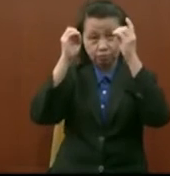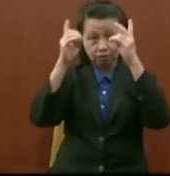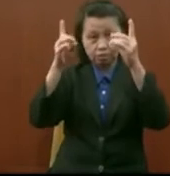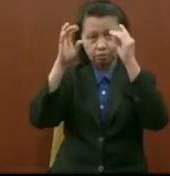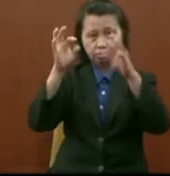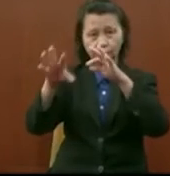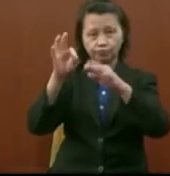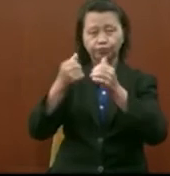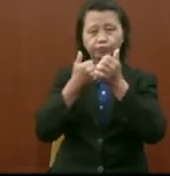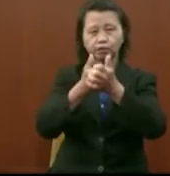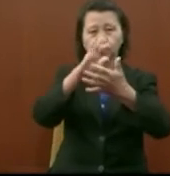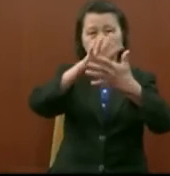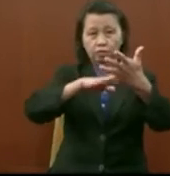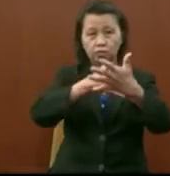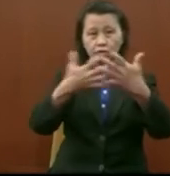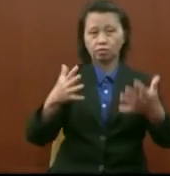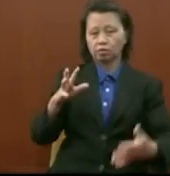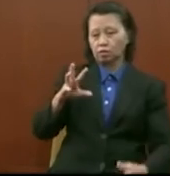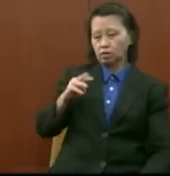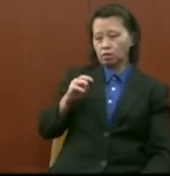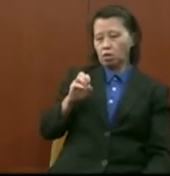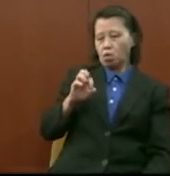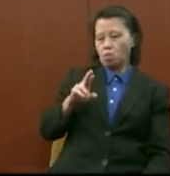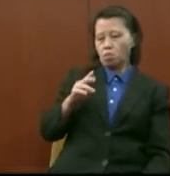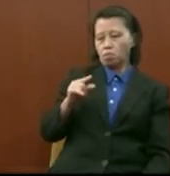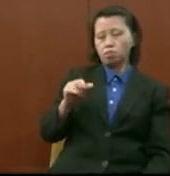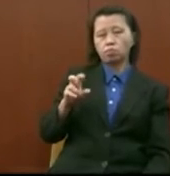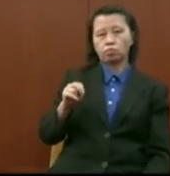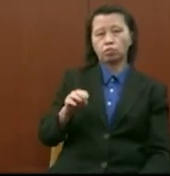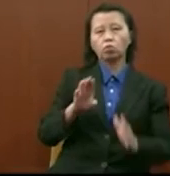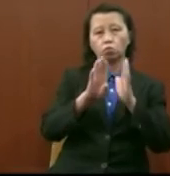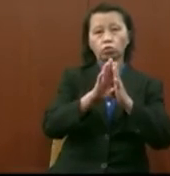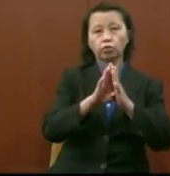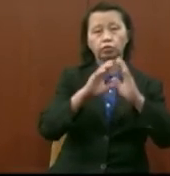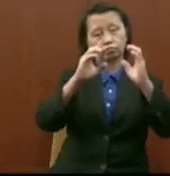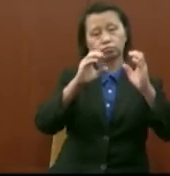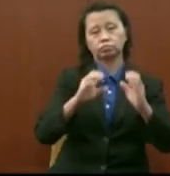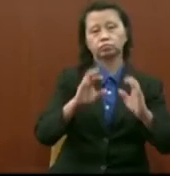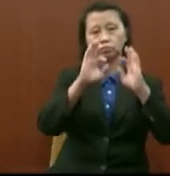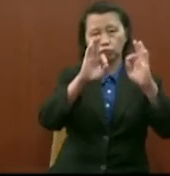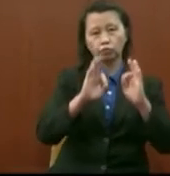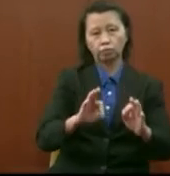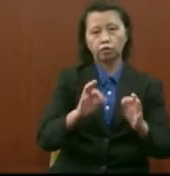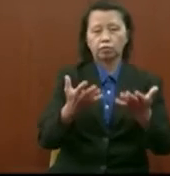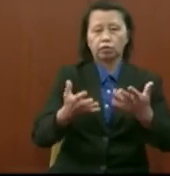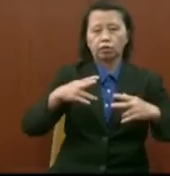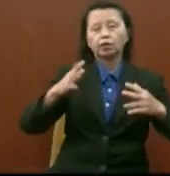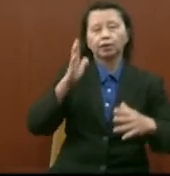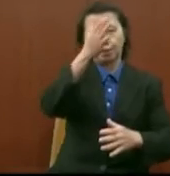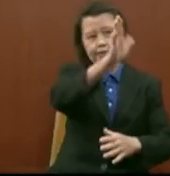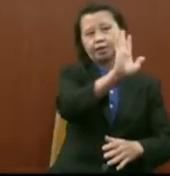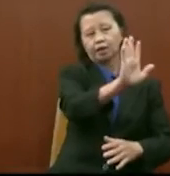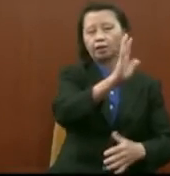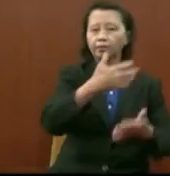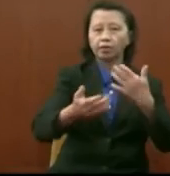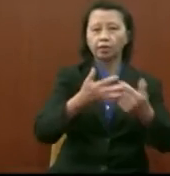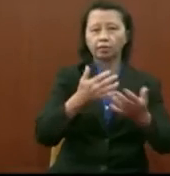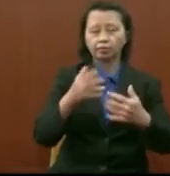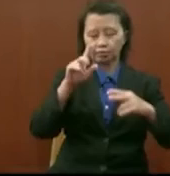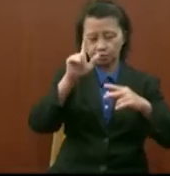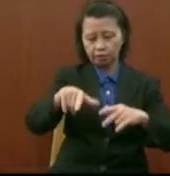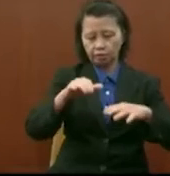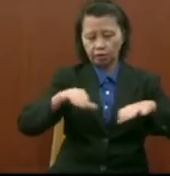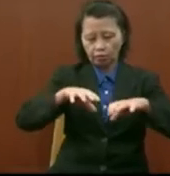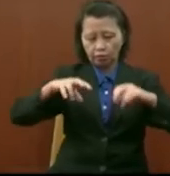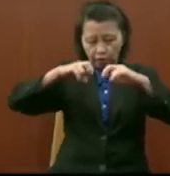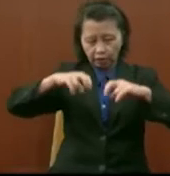jadual Morgan and Critchie yang telah terbukti formula-formula lah takpelah yang berhormat mungkin kita buat kajian yang baru nanti berdasarkan pandangan yang